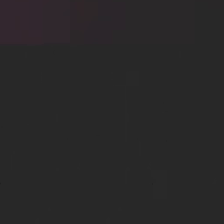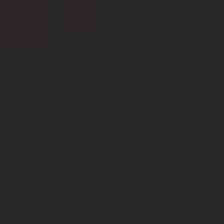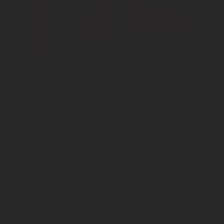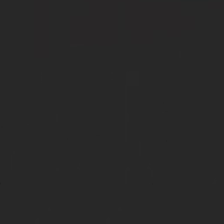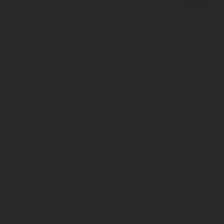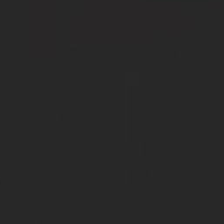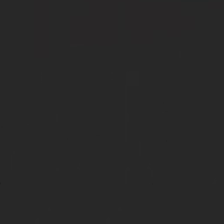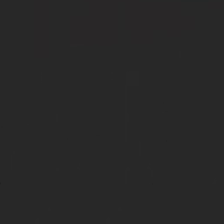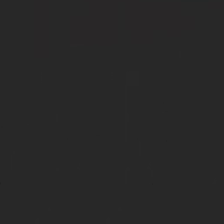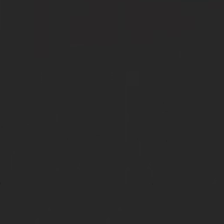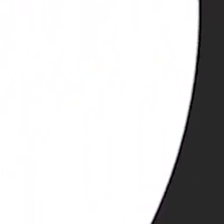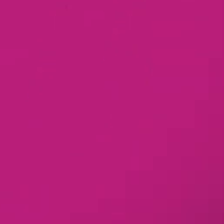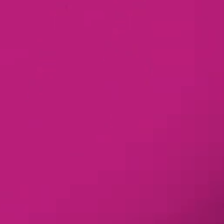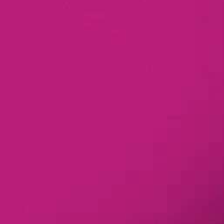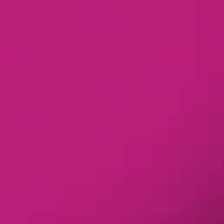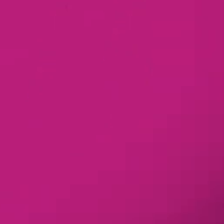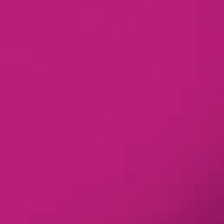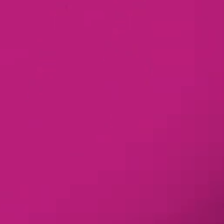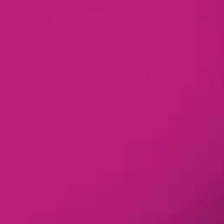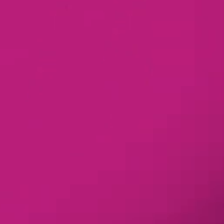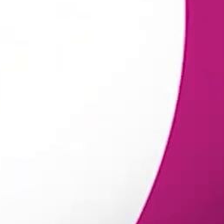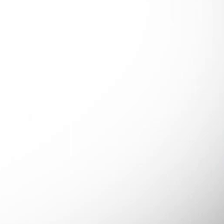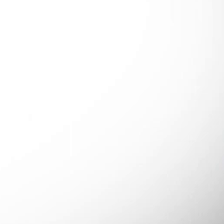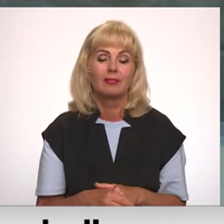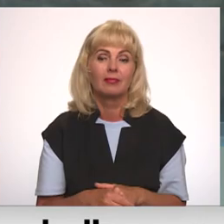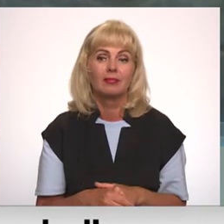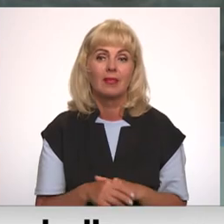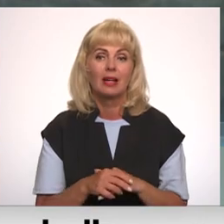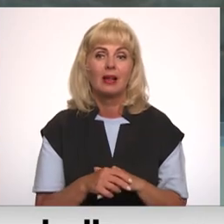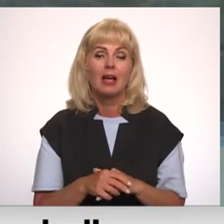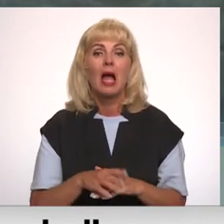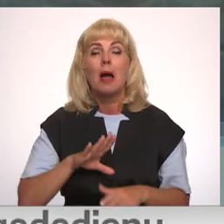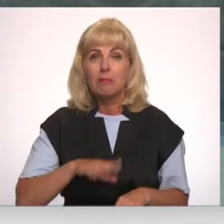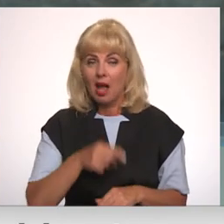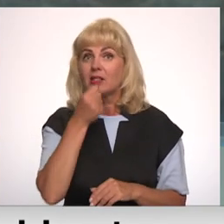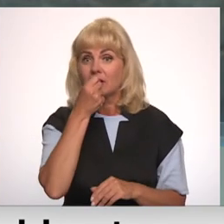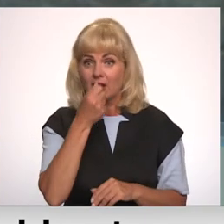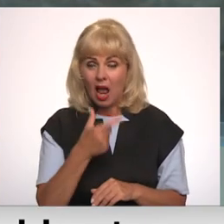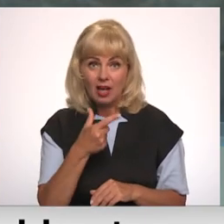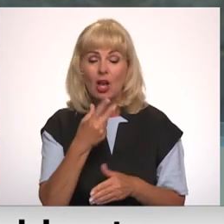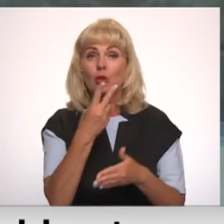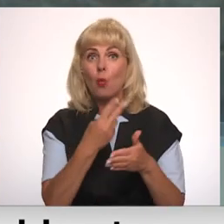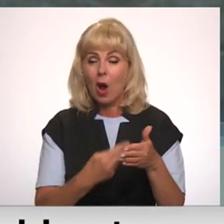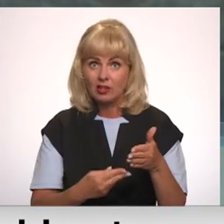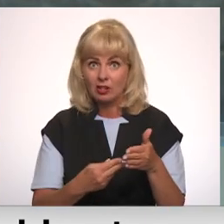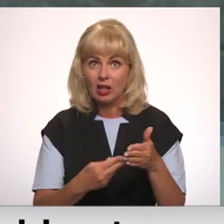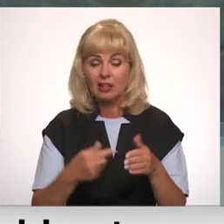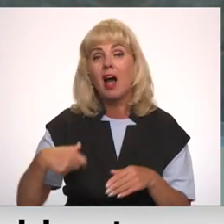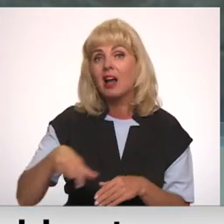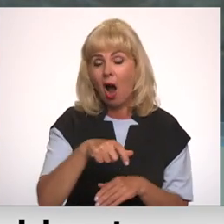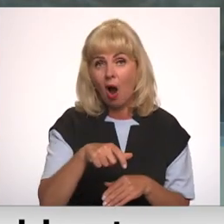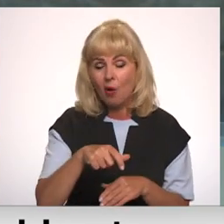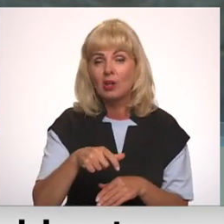Re, visi ēters ir te! Pēc traģēdijas, kurā noslikstot gaujā